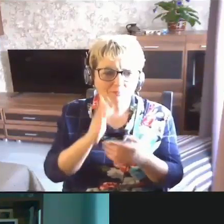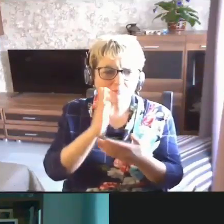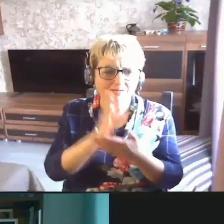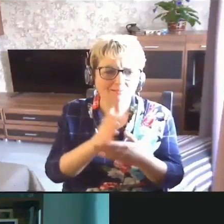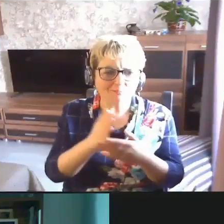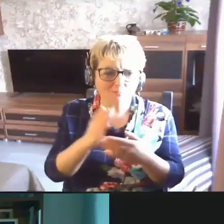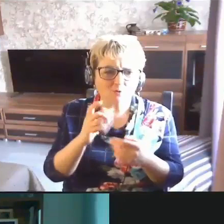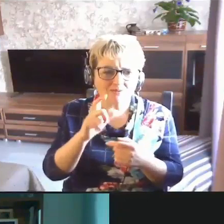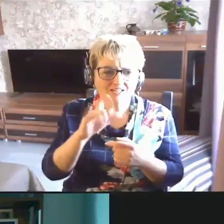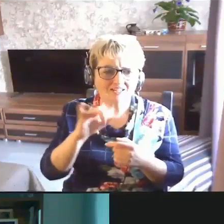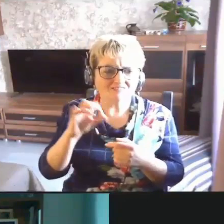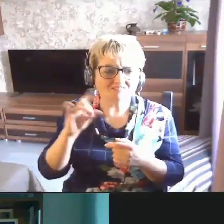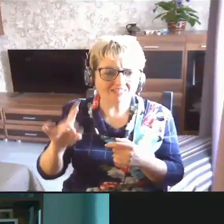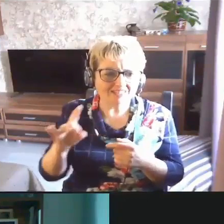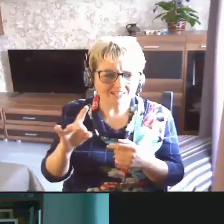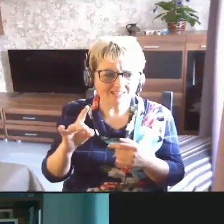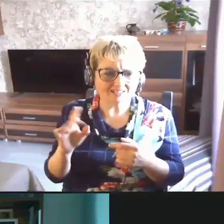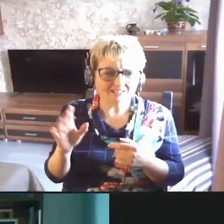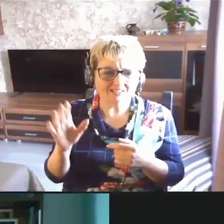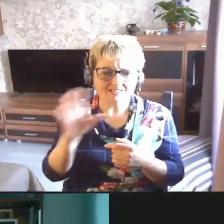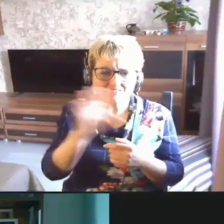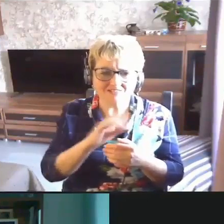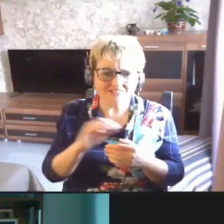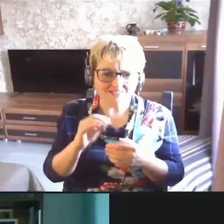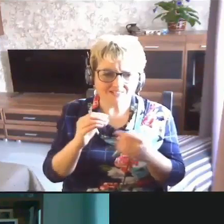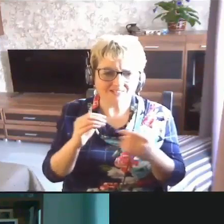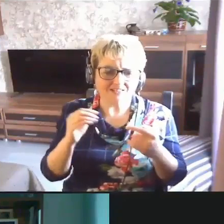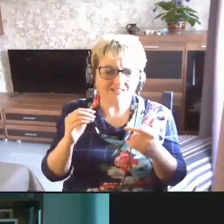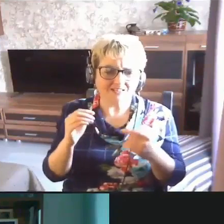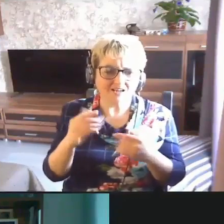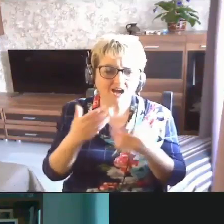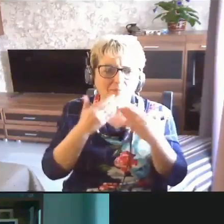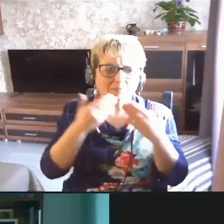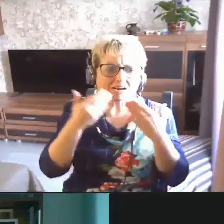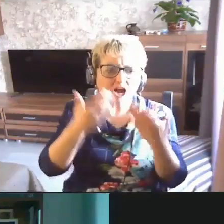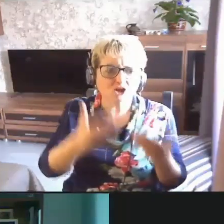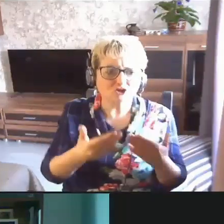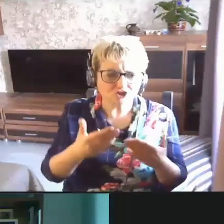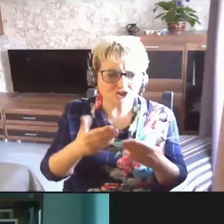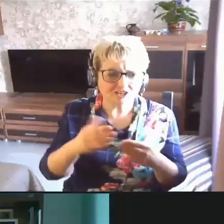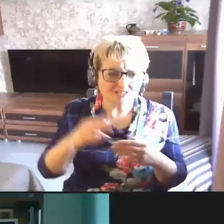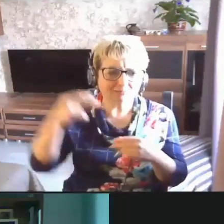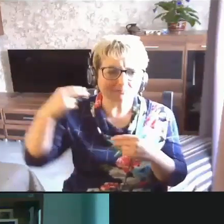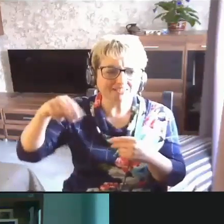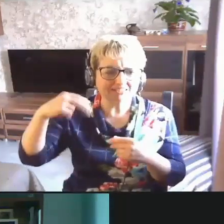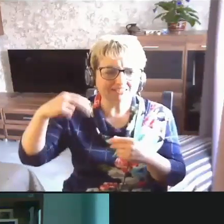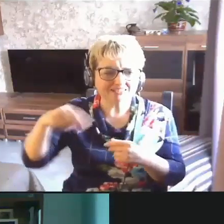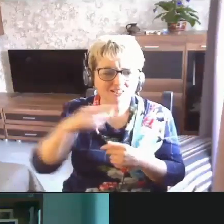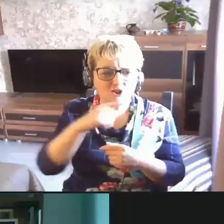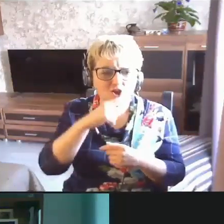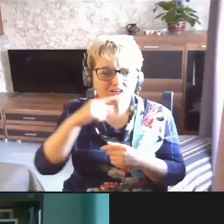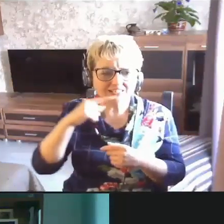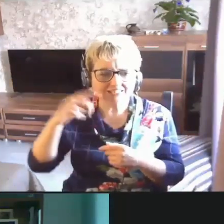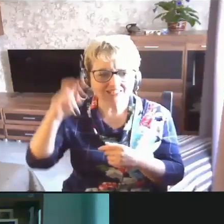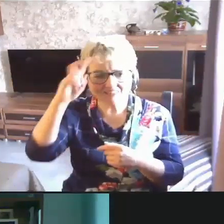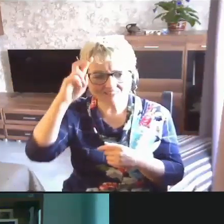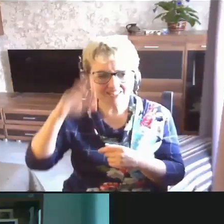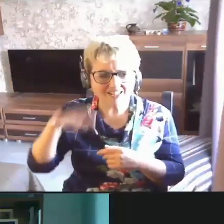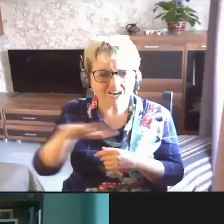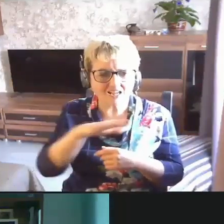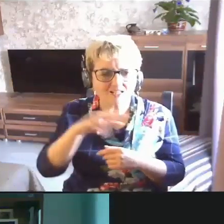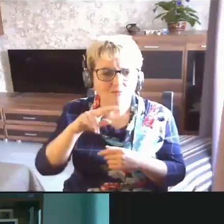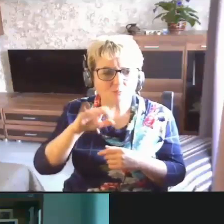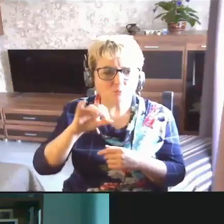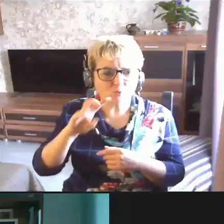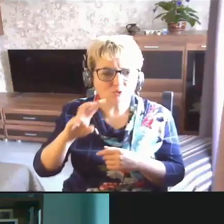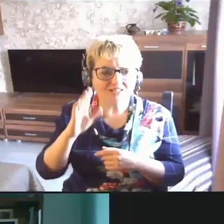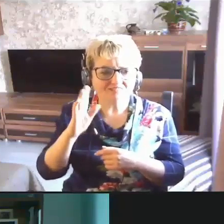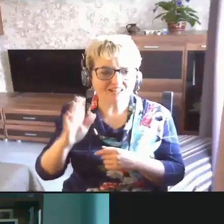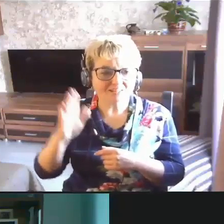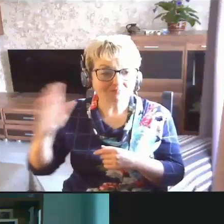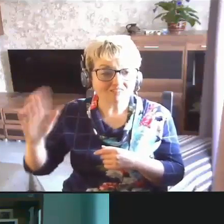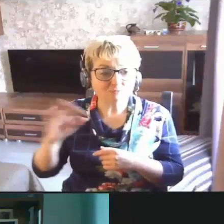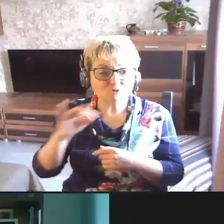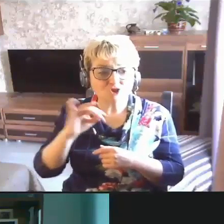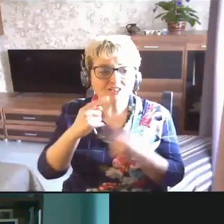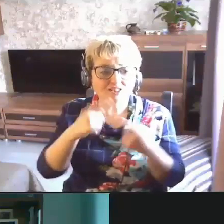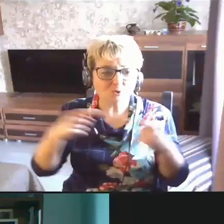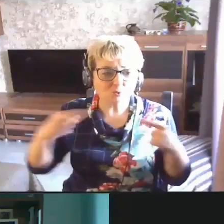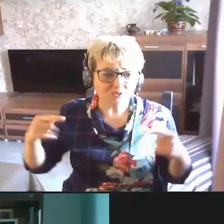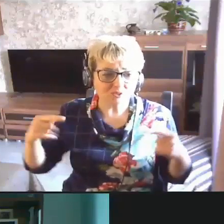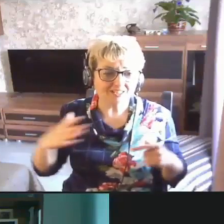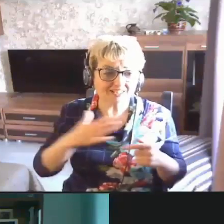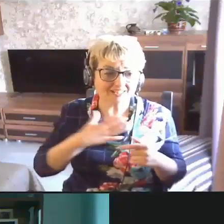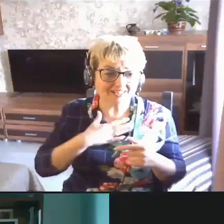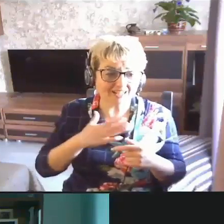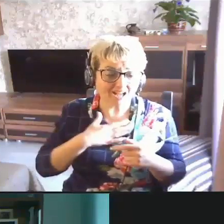прямом эфире, обращение народу президента Российской Федерации Путина и других